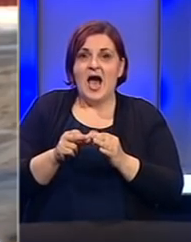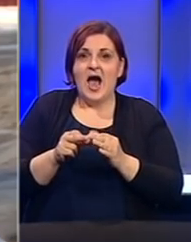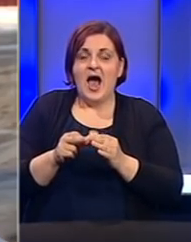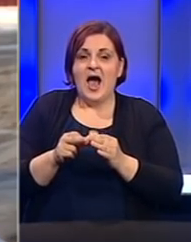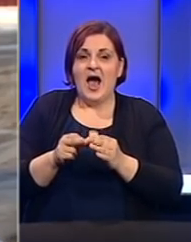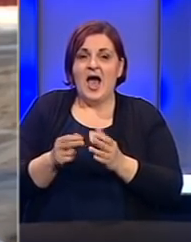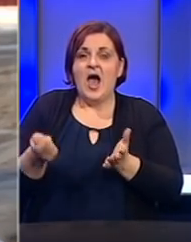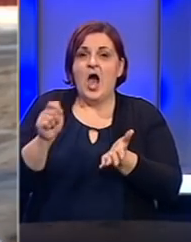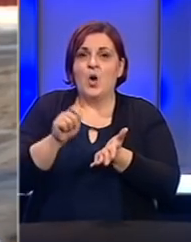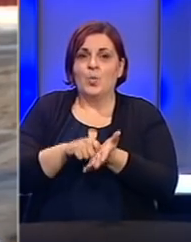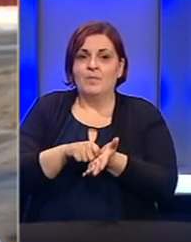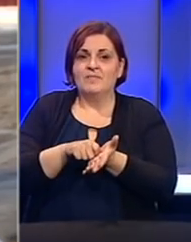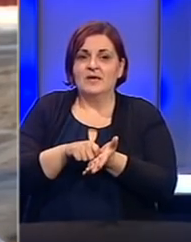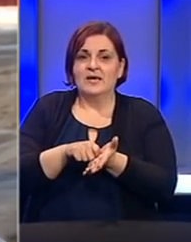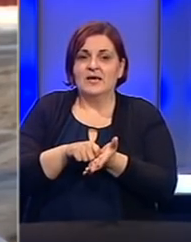za kupovine